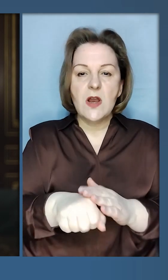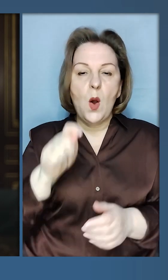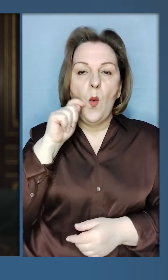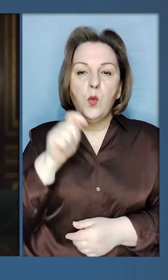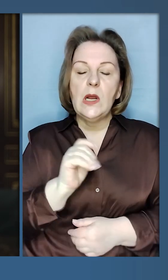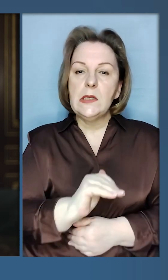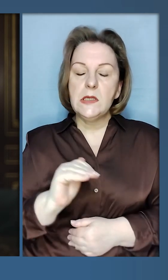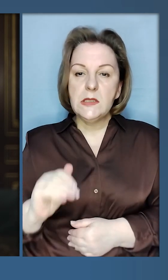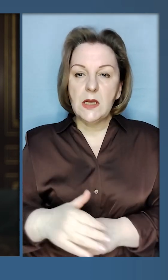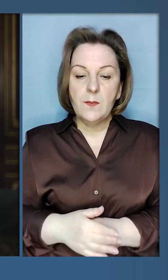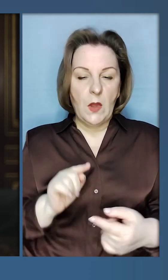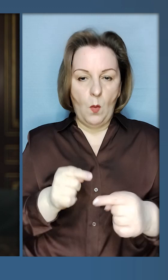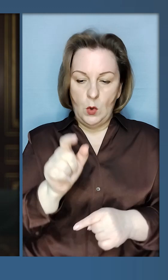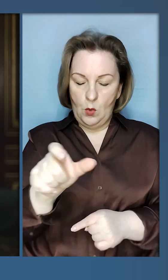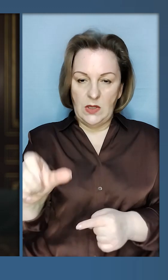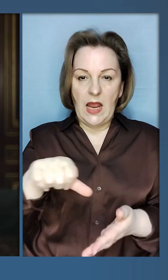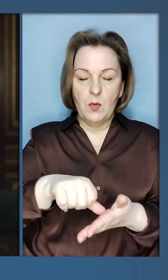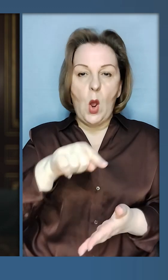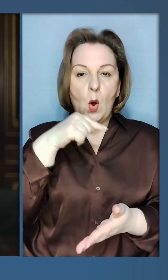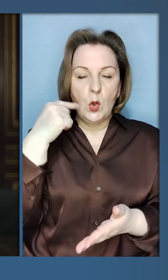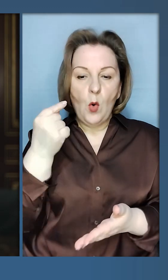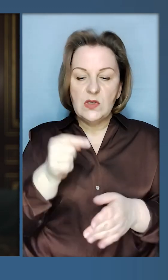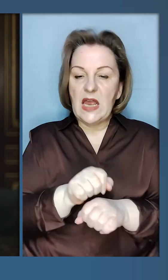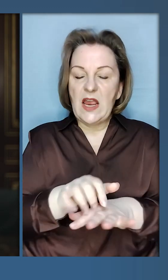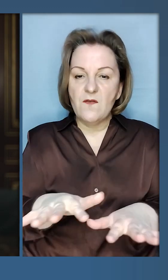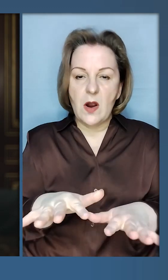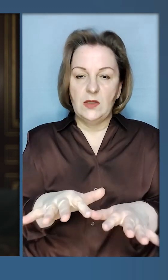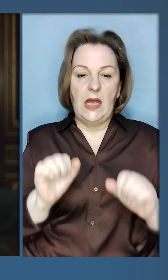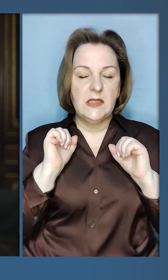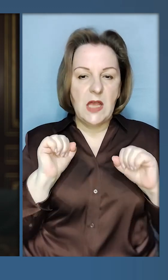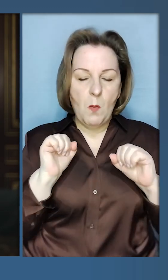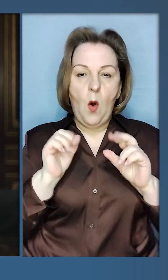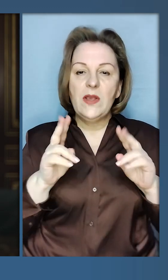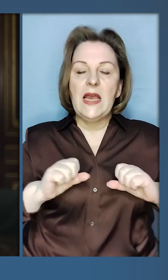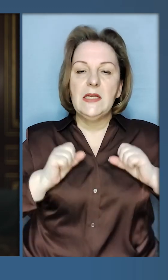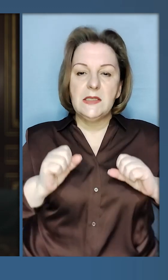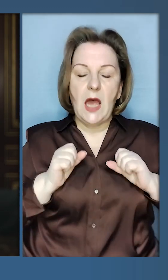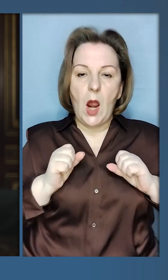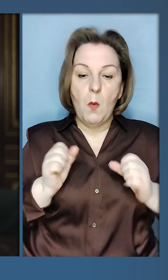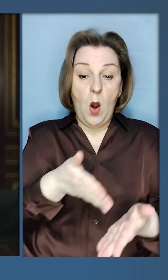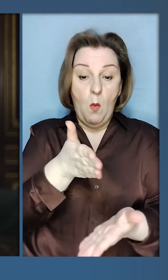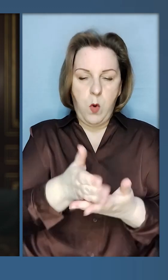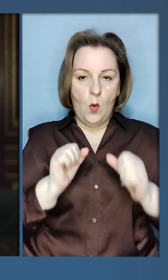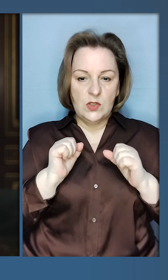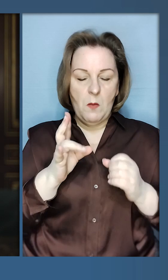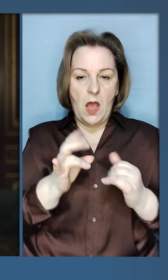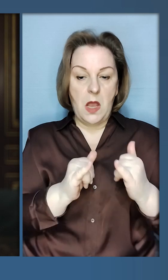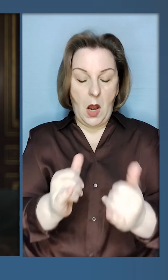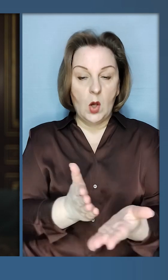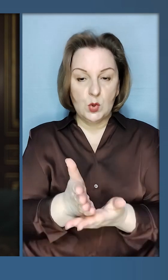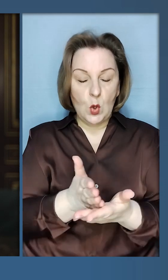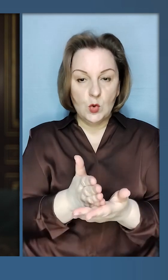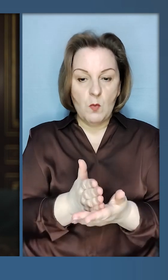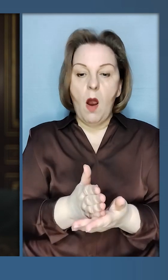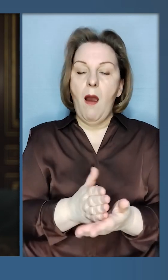викрадення українських дітей. Проти тих представників російської сфери спорту, які намагаються поставити спорт на